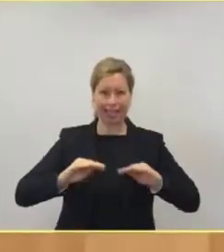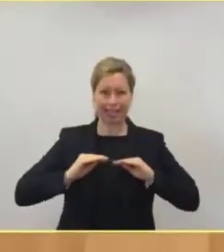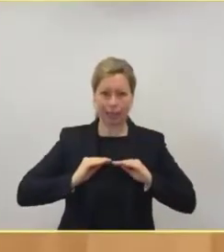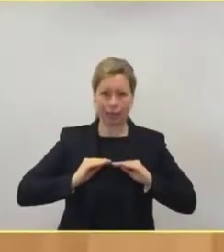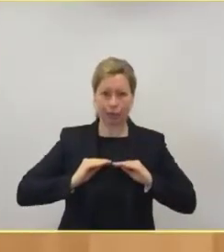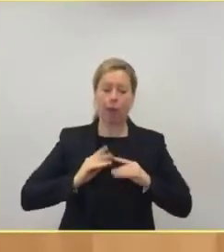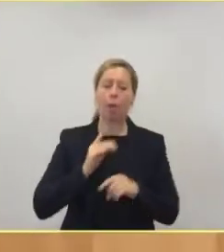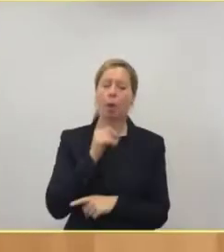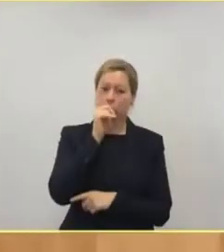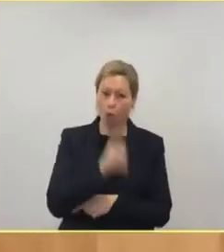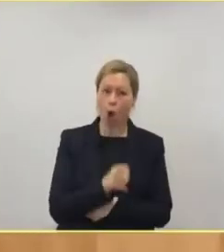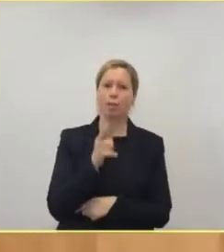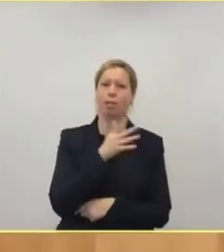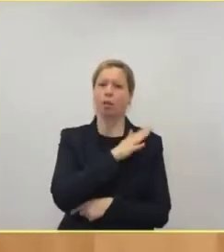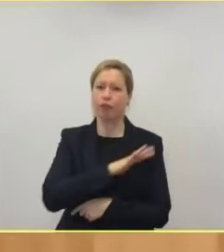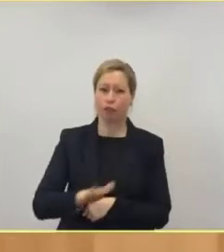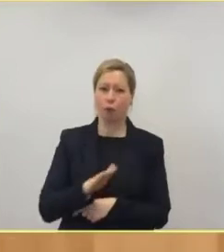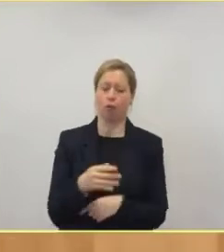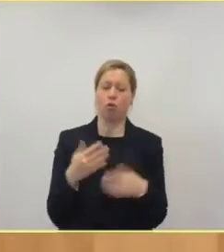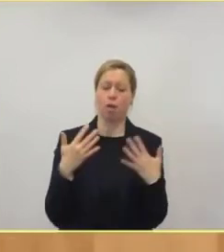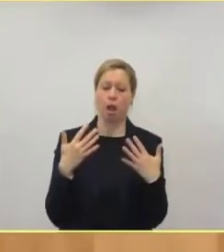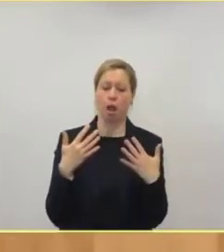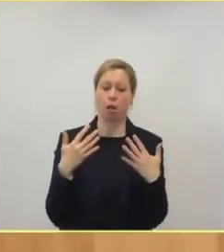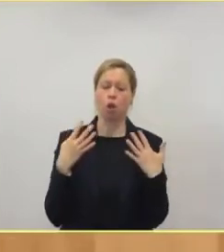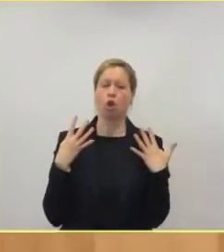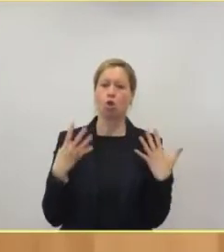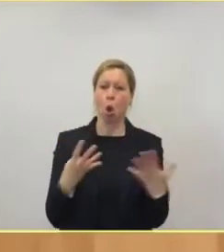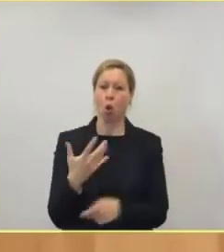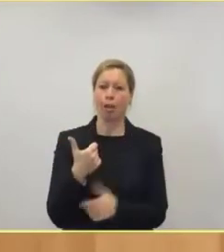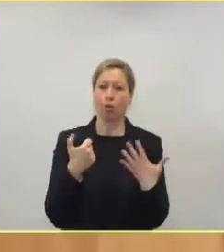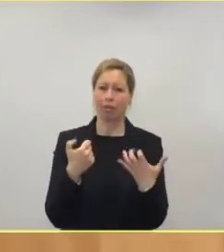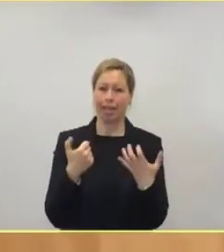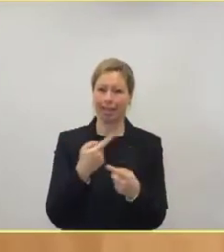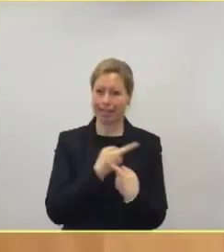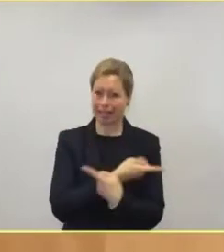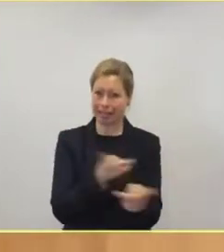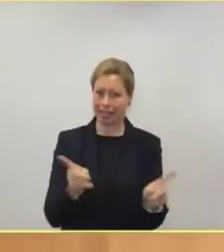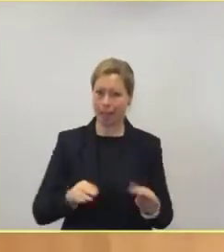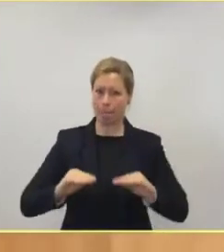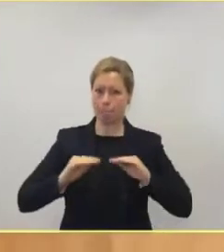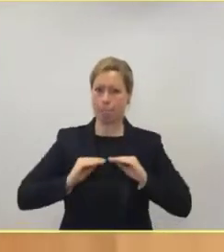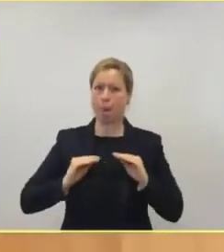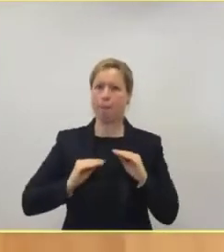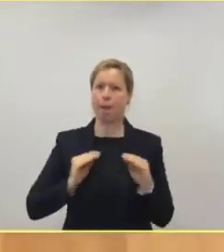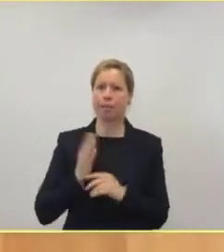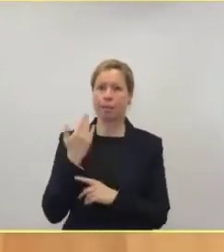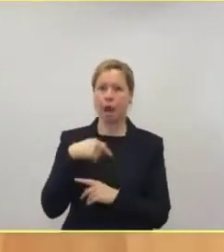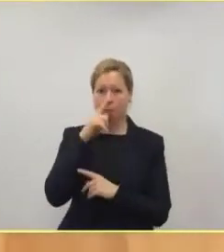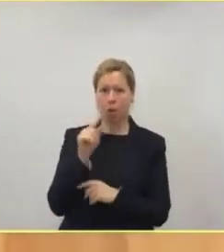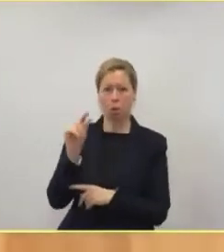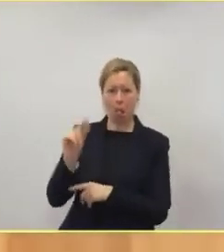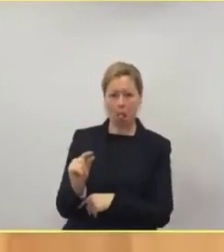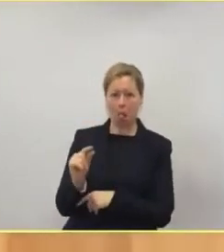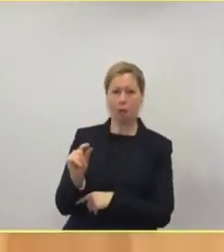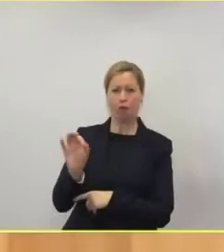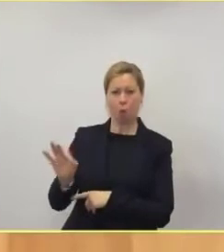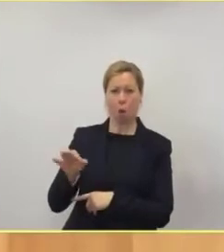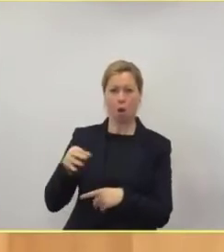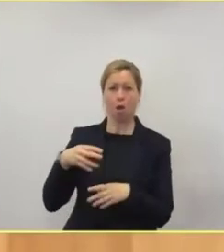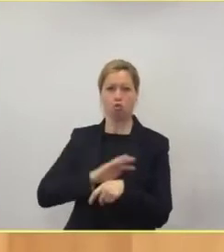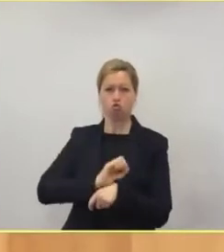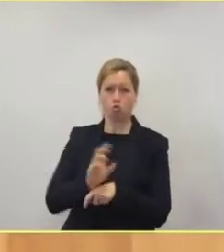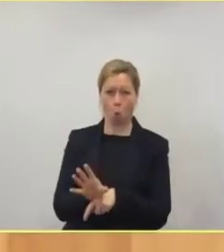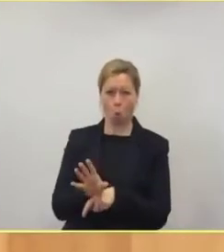1.569 Intensiv-Corona ist ja davon nur eine kleine Teilmenge. Und die zweite Frage, die ich noch habe, Sie haben